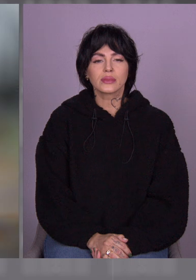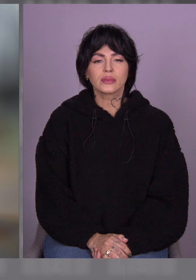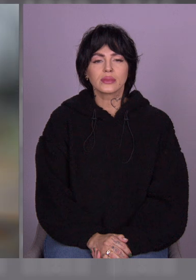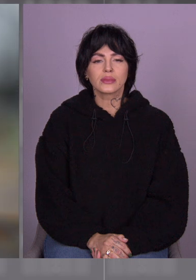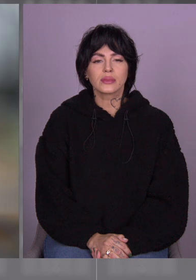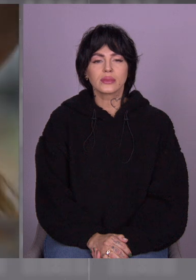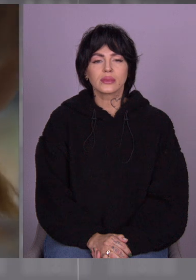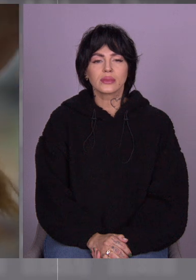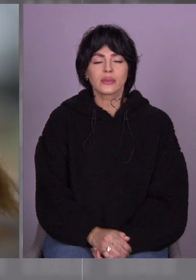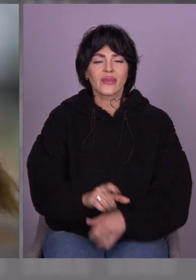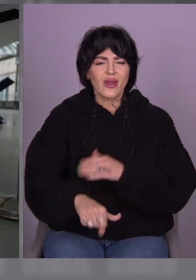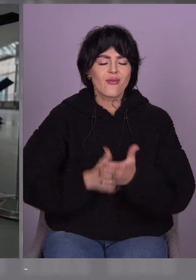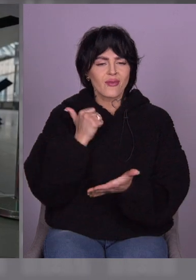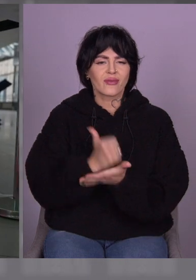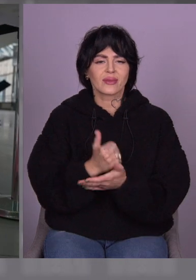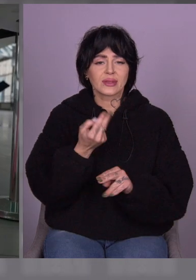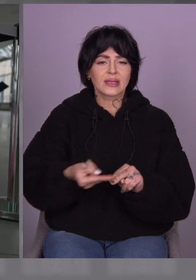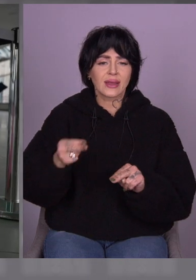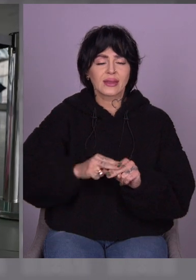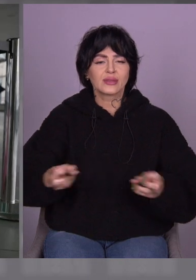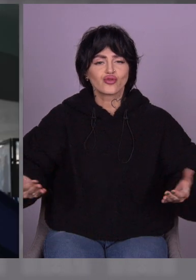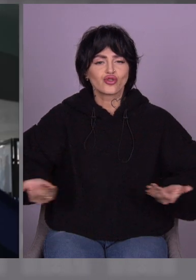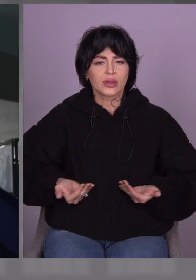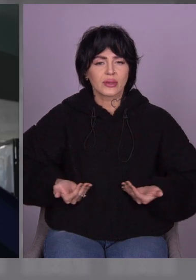Адже головне – це життя.